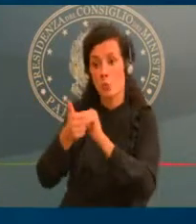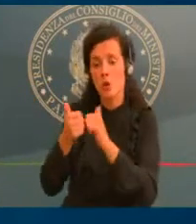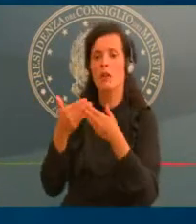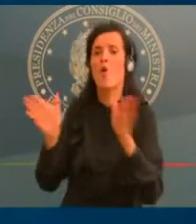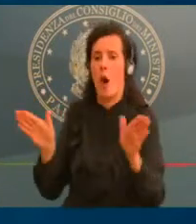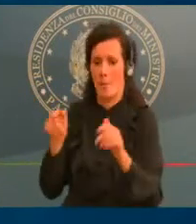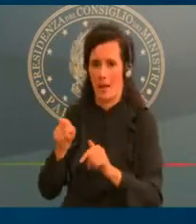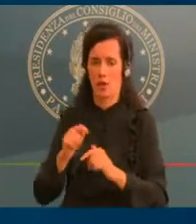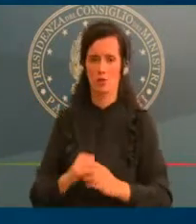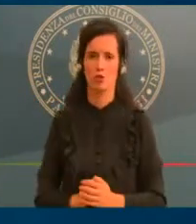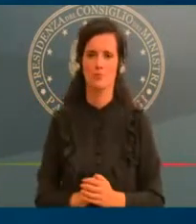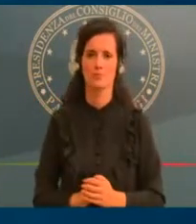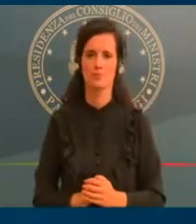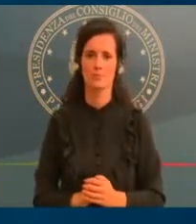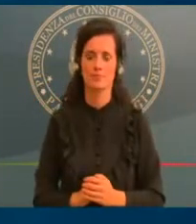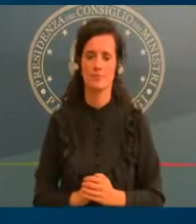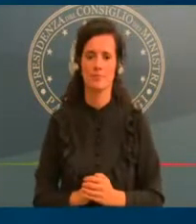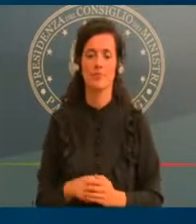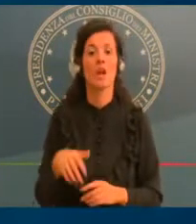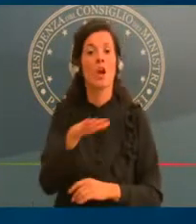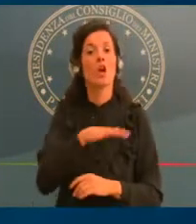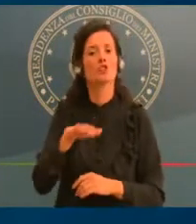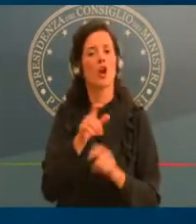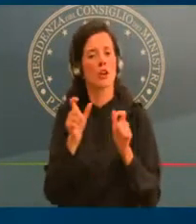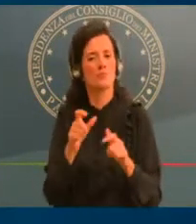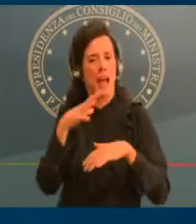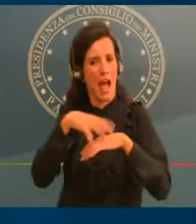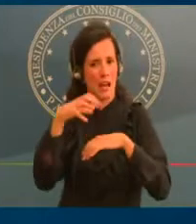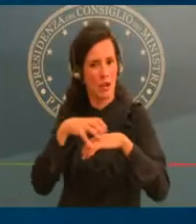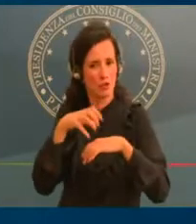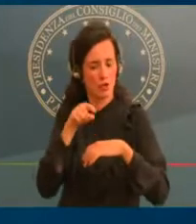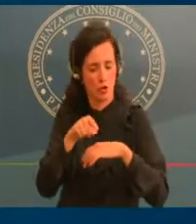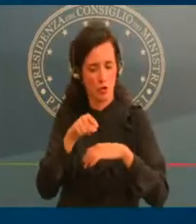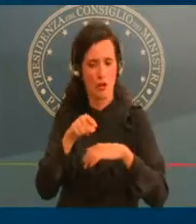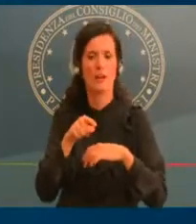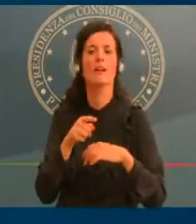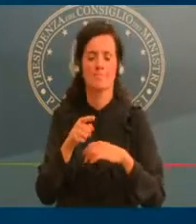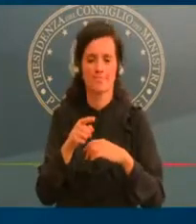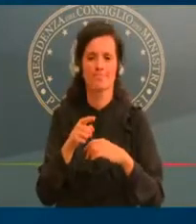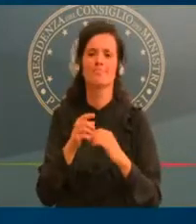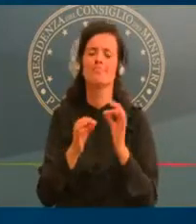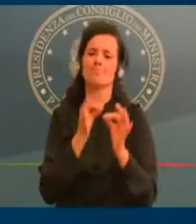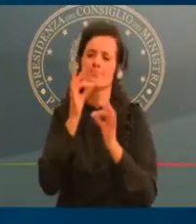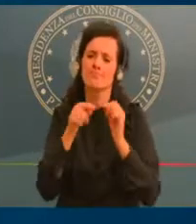definire medio-alta. Anche in quest'area ci sono delle